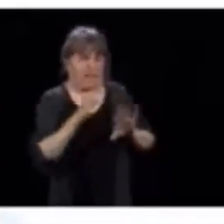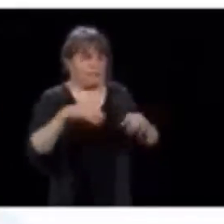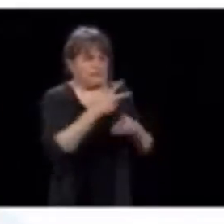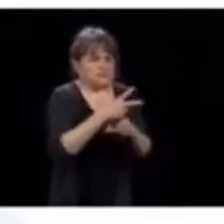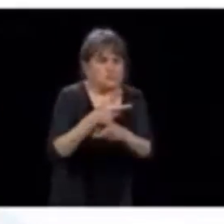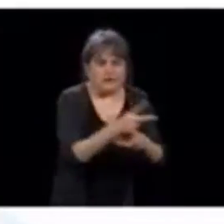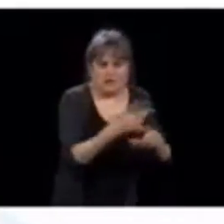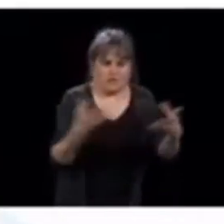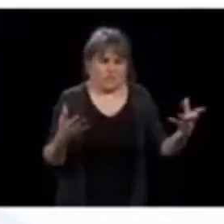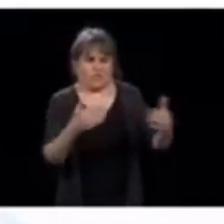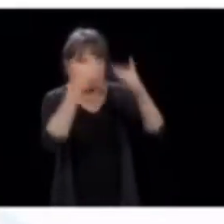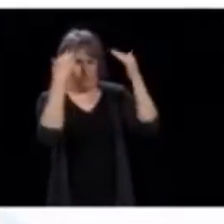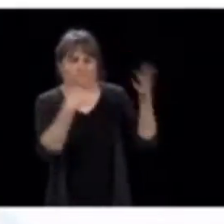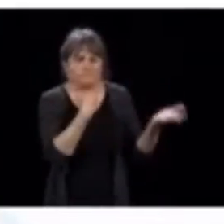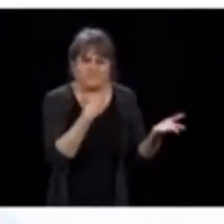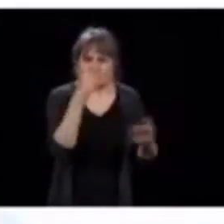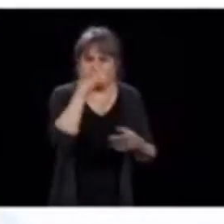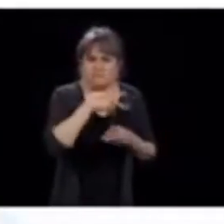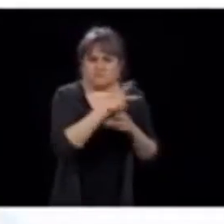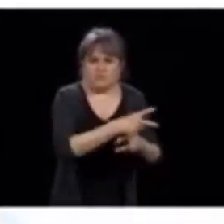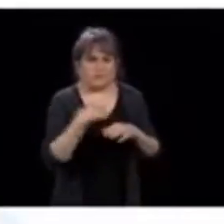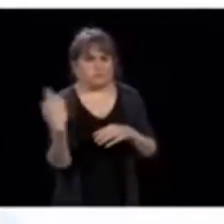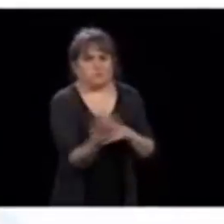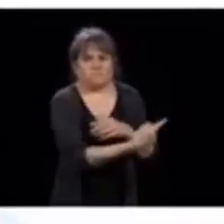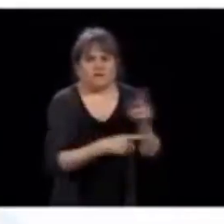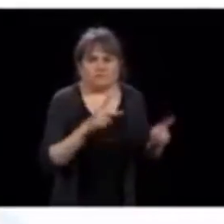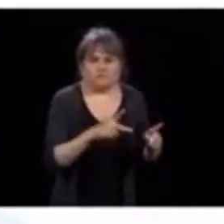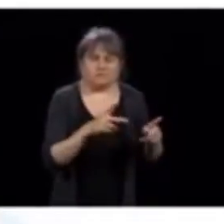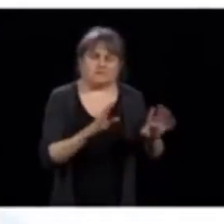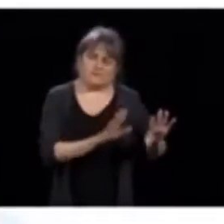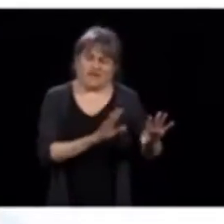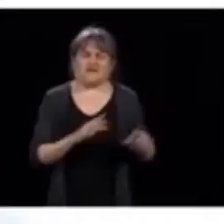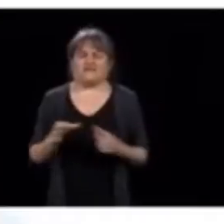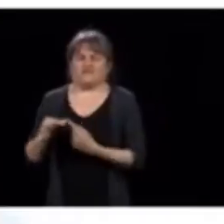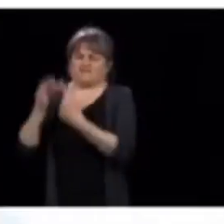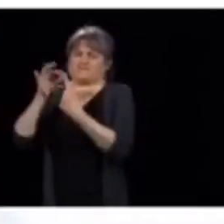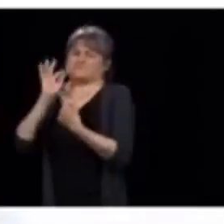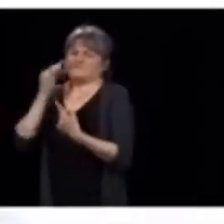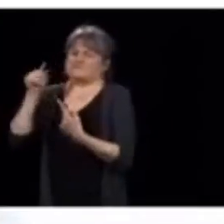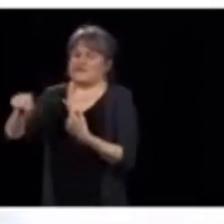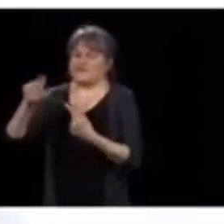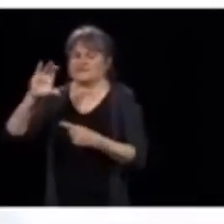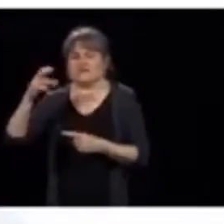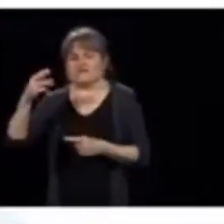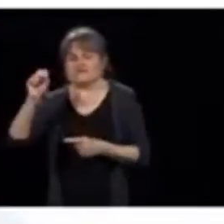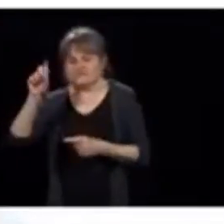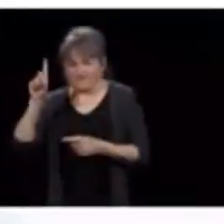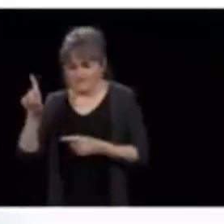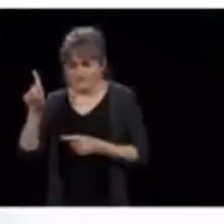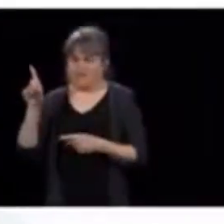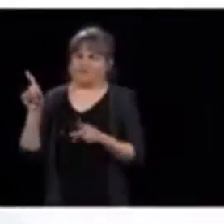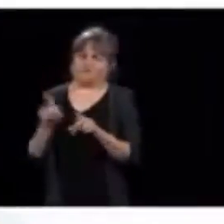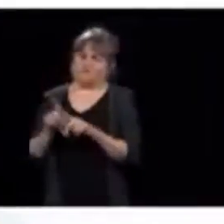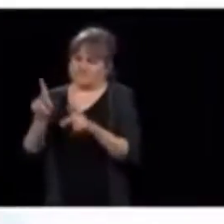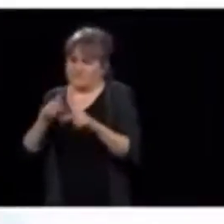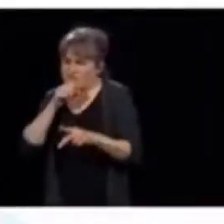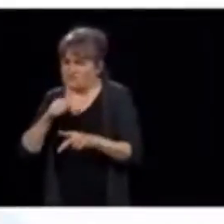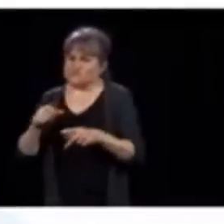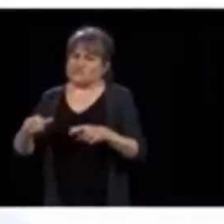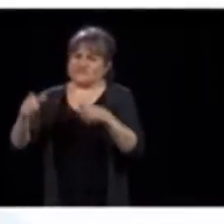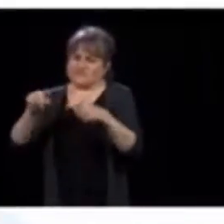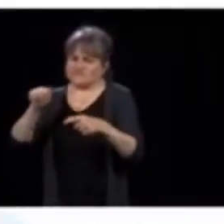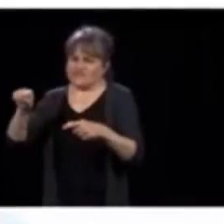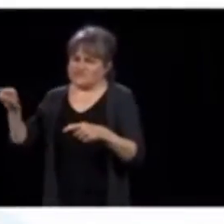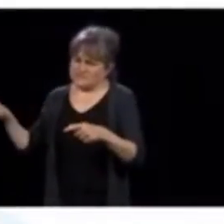attendait. Il y a la situation spéciale des CHSLD puis des résidences. Mais c'est tous ces chiffres-là qui sont